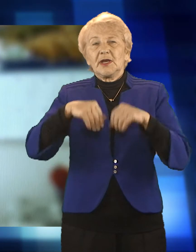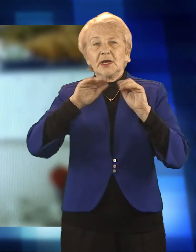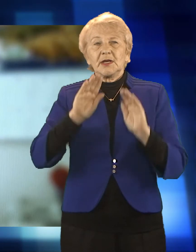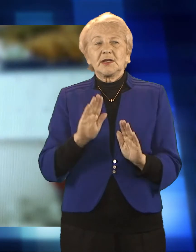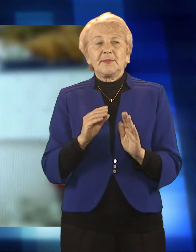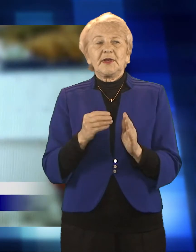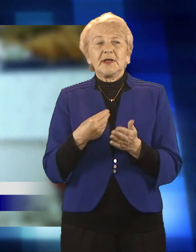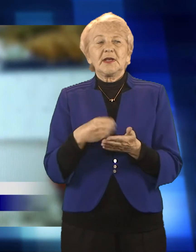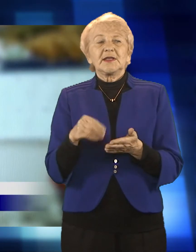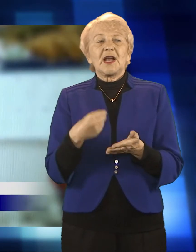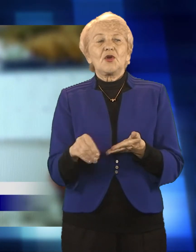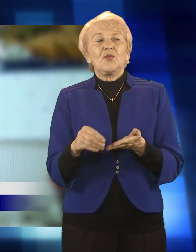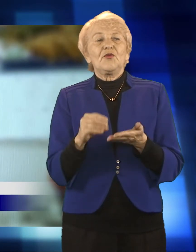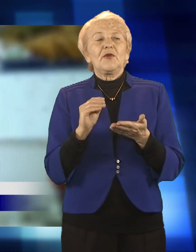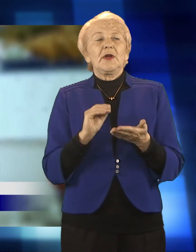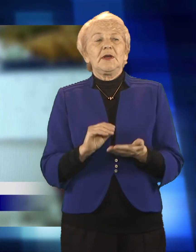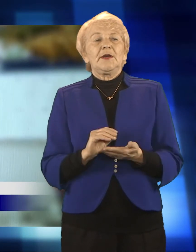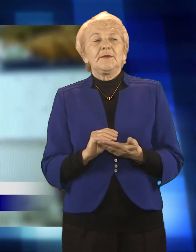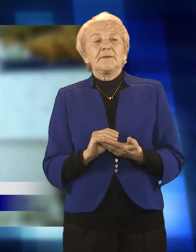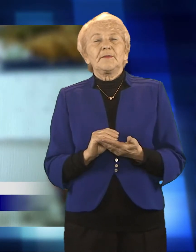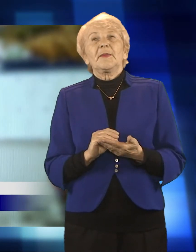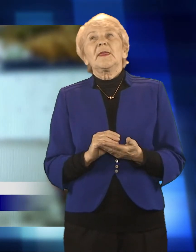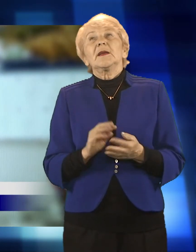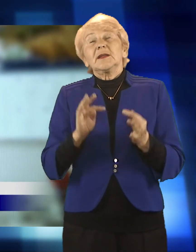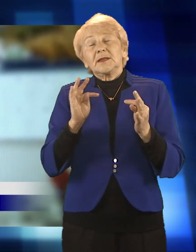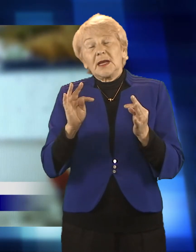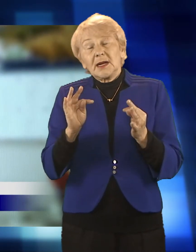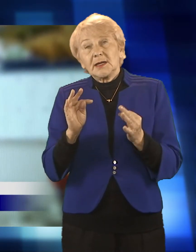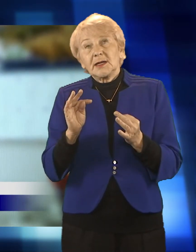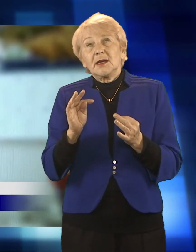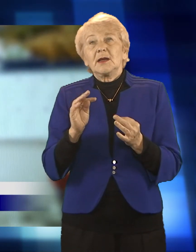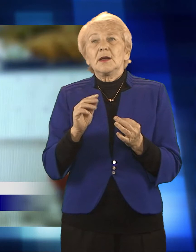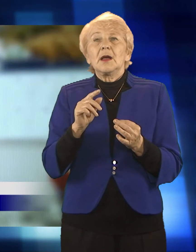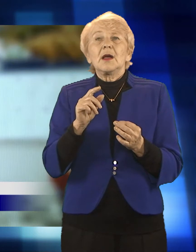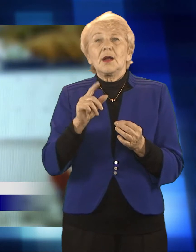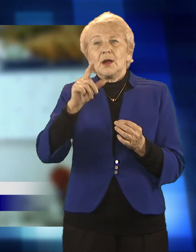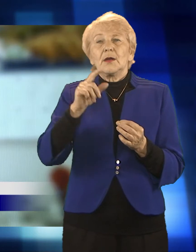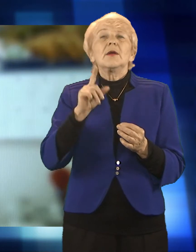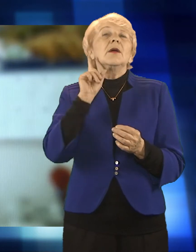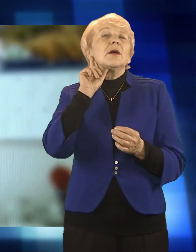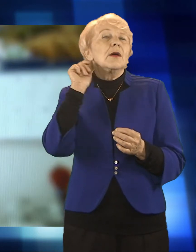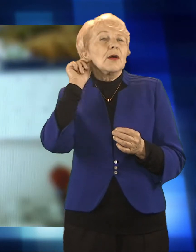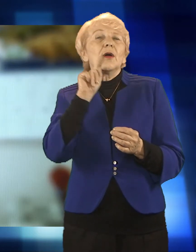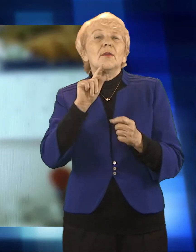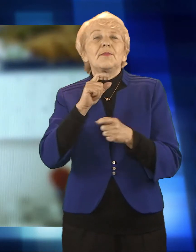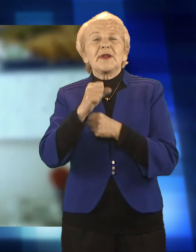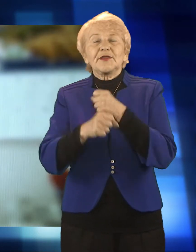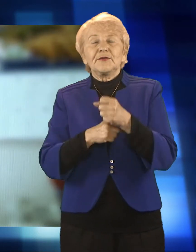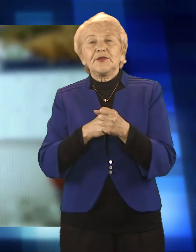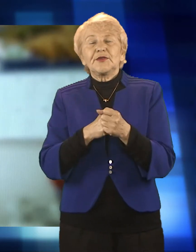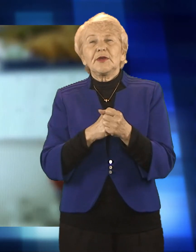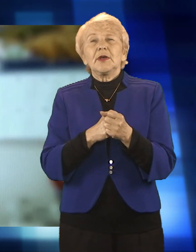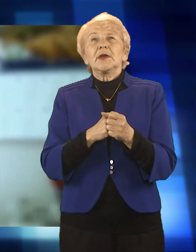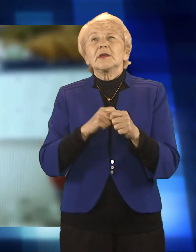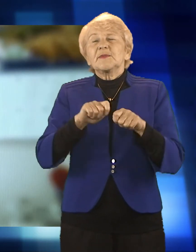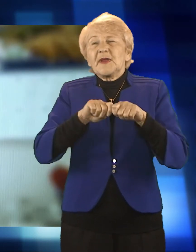Pracownicy Ośrodka Pomocy Społecznej rozeznają potrzeby tej osoby. Po rozeznaniu potrzeb tej osoby dobierana